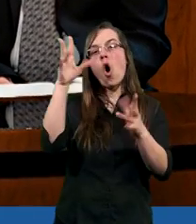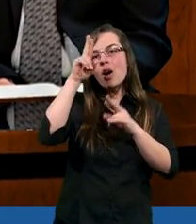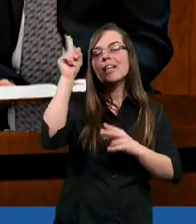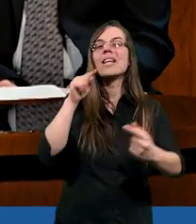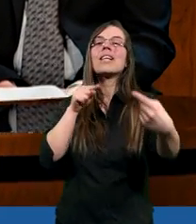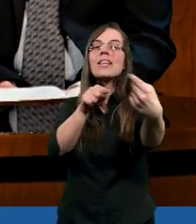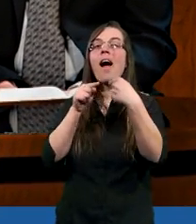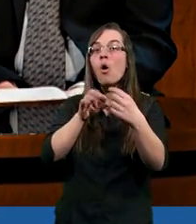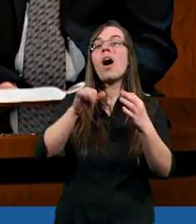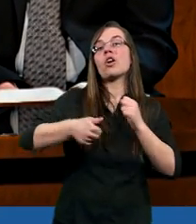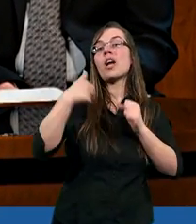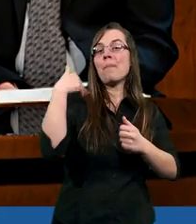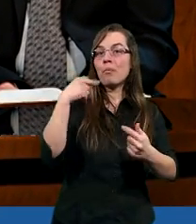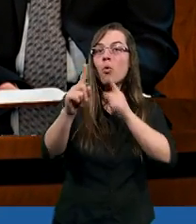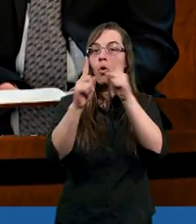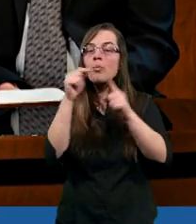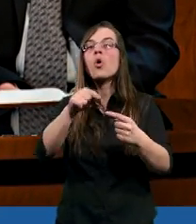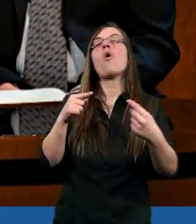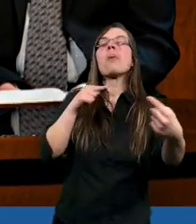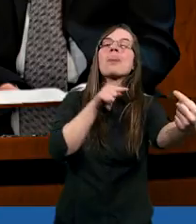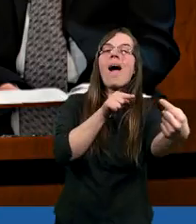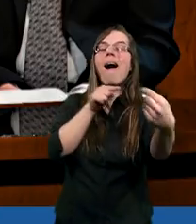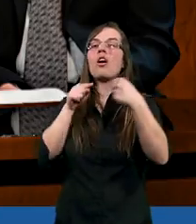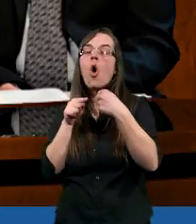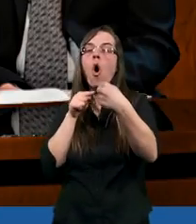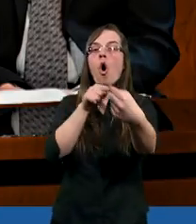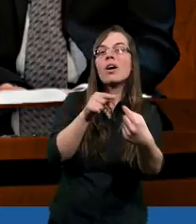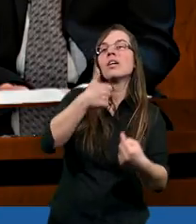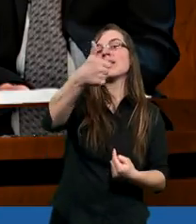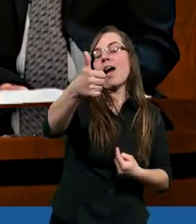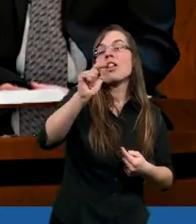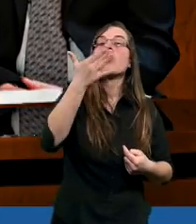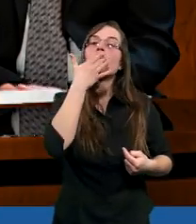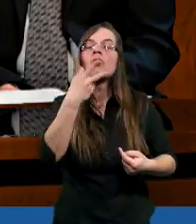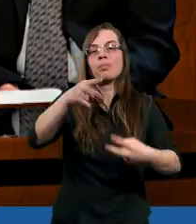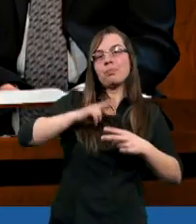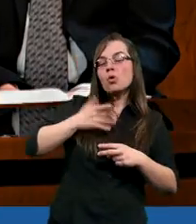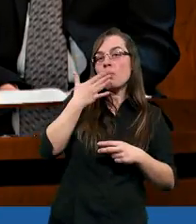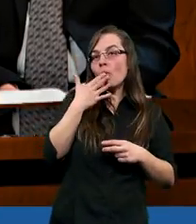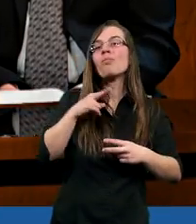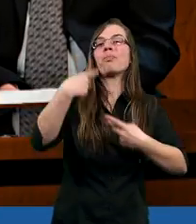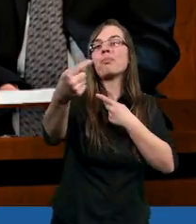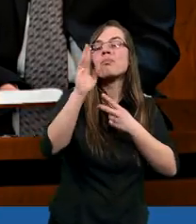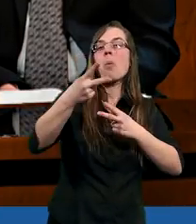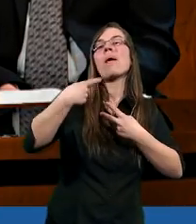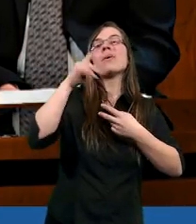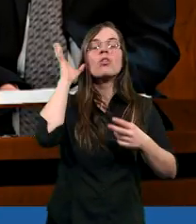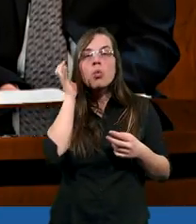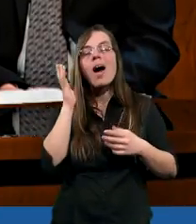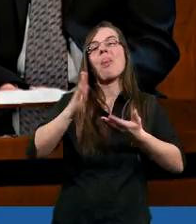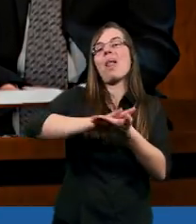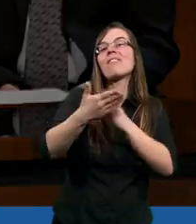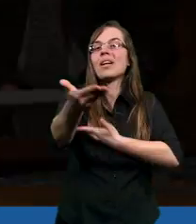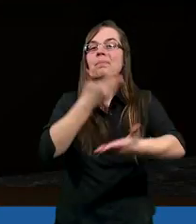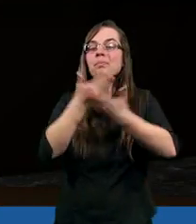rozmowa, to musi być wymiana zdań. Jedna osoba mówi, druga słucha, potem ta, co słuchała, mówi, a ta, co mówiła, słucha z